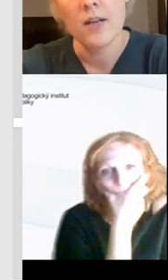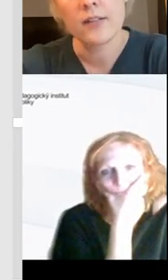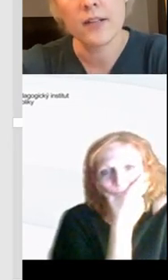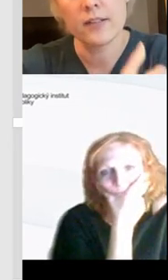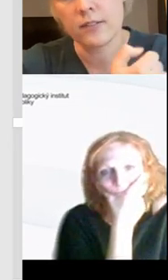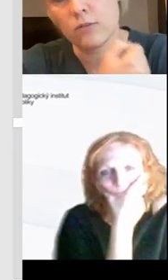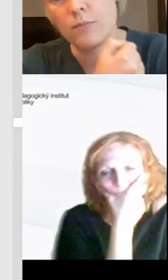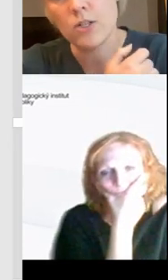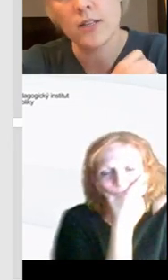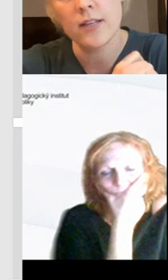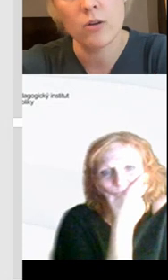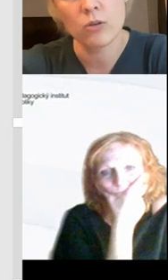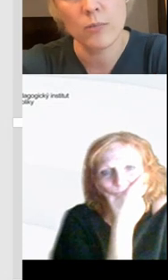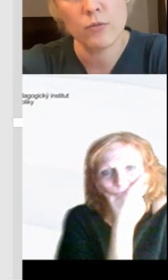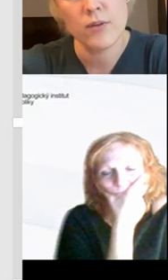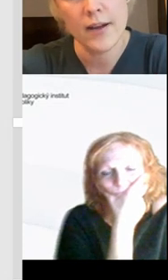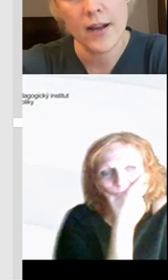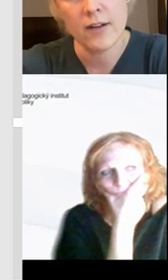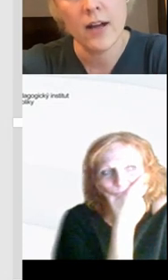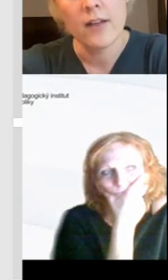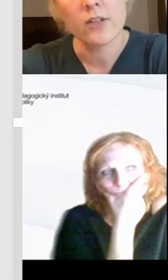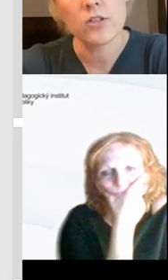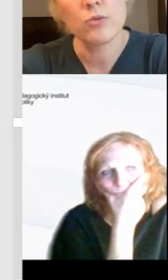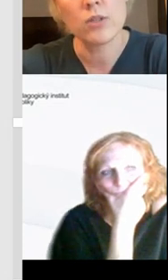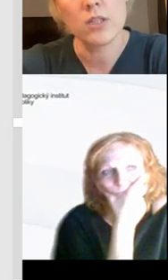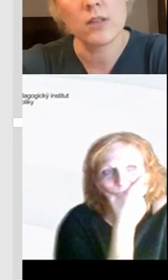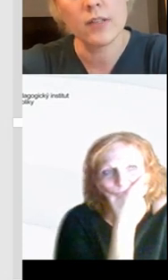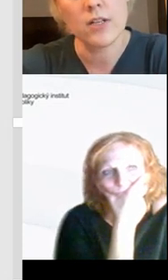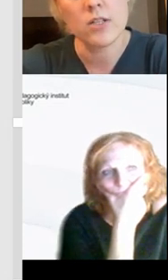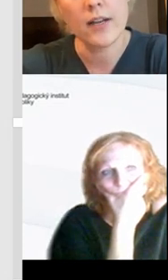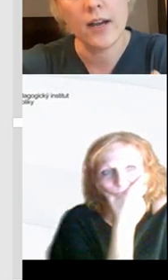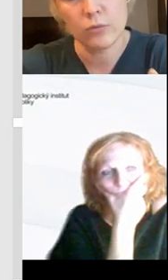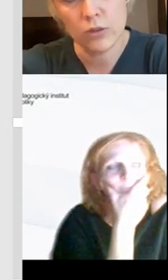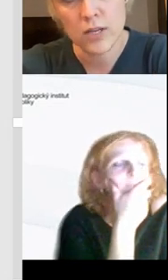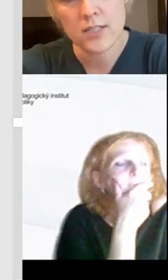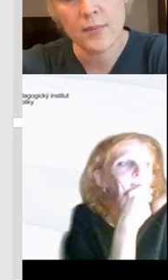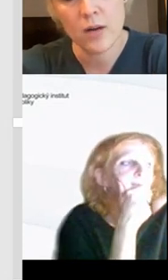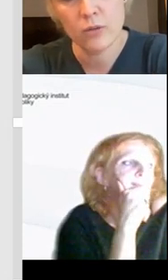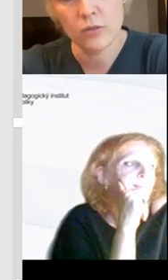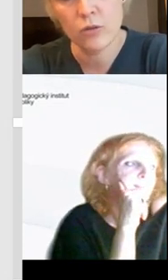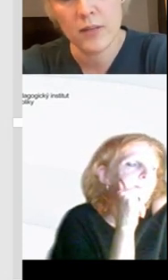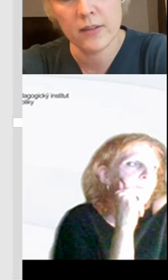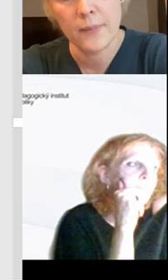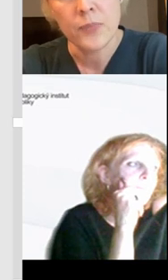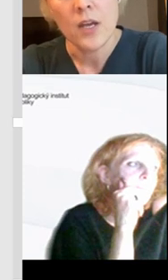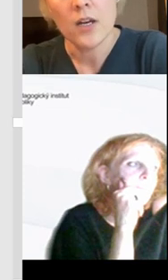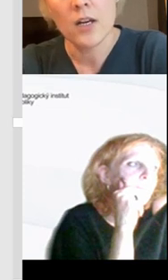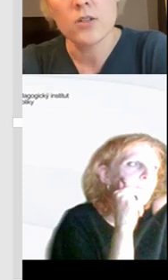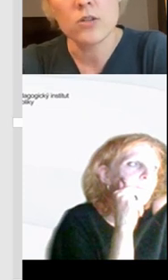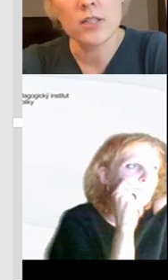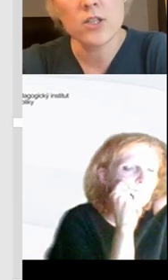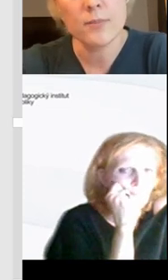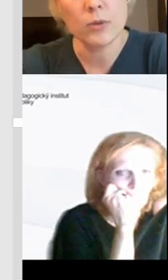lepítka, kdy to zmáčknete a ono to opravdu nahrává, takže můžou ty děti vytvářet nějaké audio, záznámy, audiodokumenty.